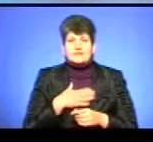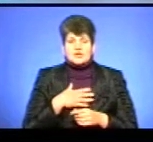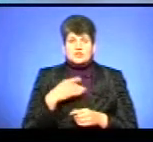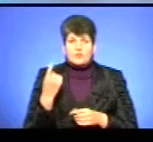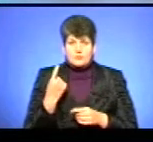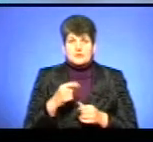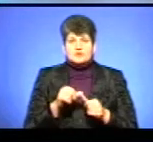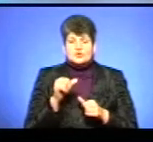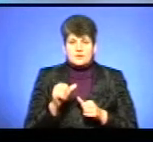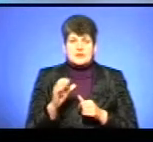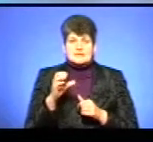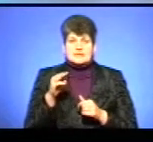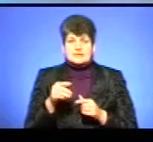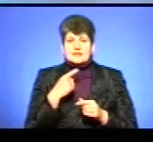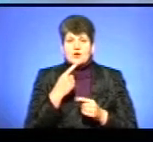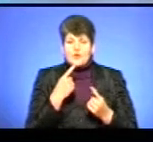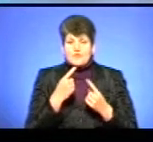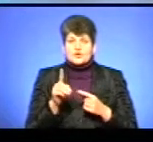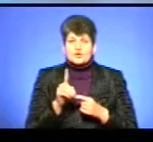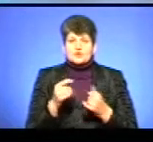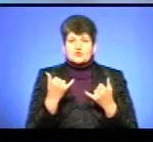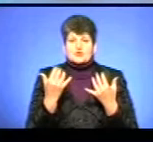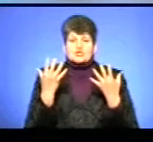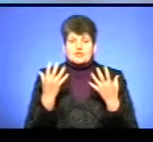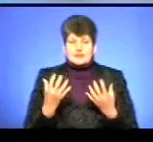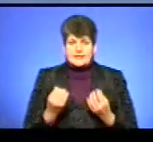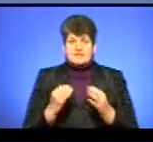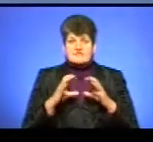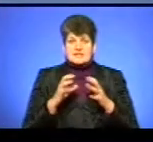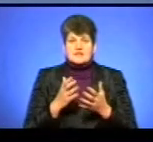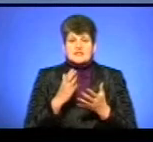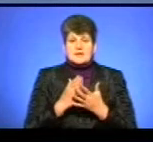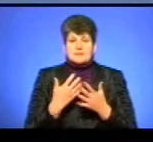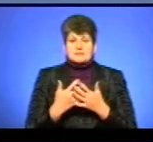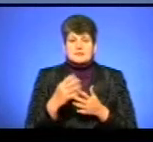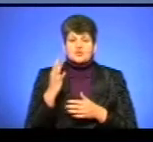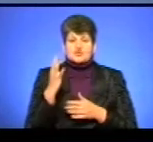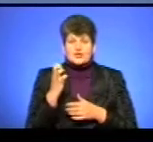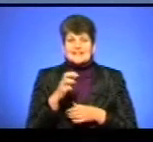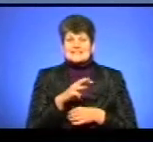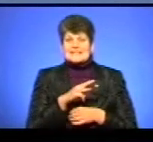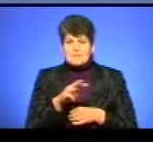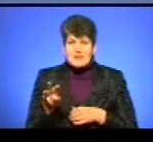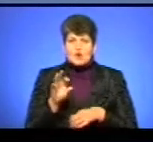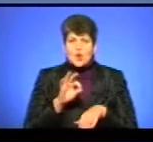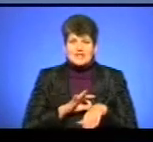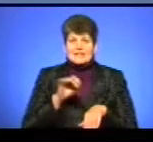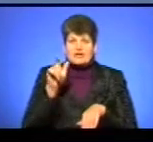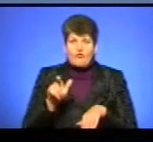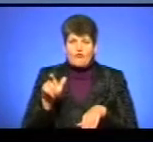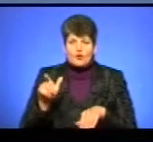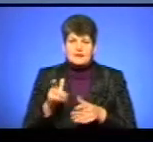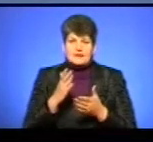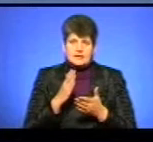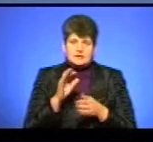області. Зокрема, статистика говорить, що на сьогоднішній день в світі налічується близько 400 мільйонів хворих, які мають дану